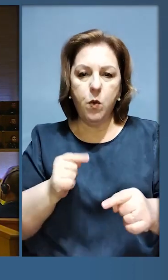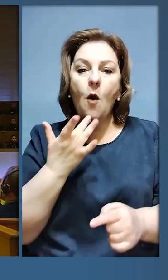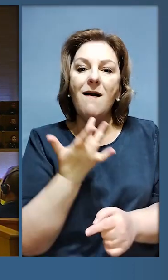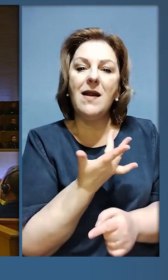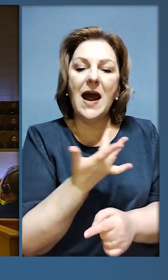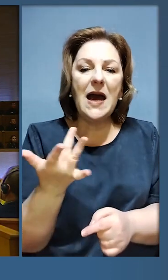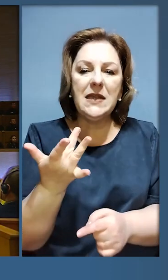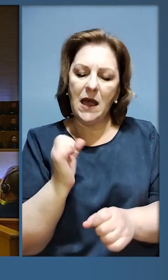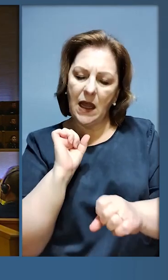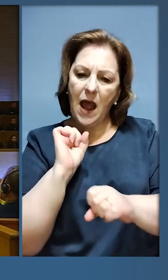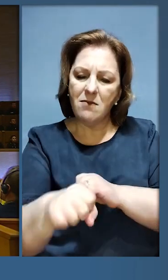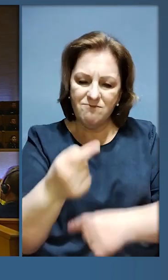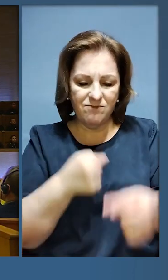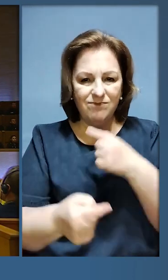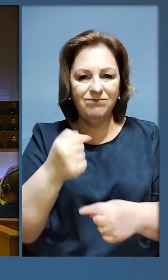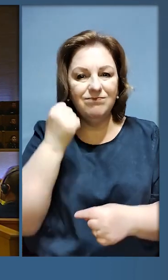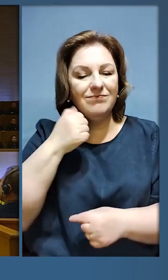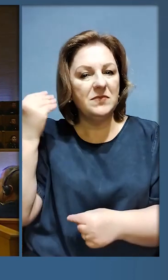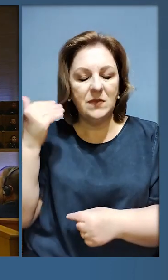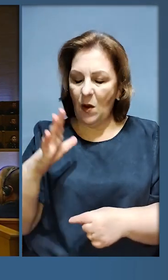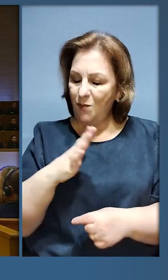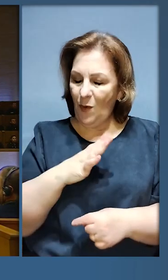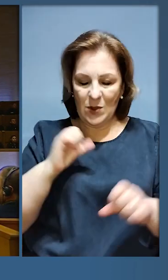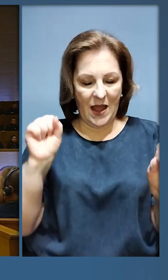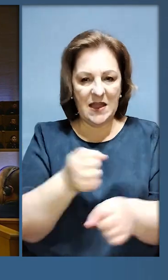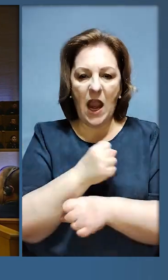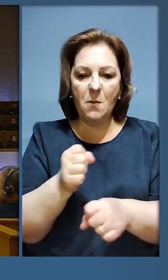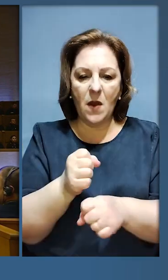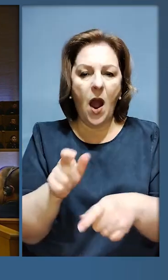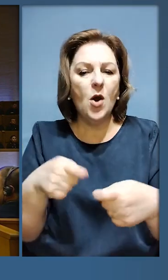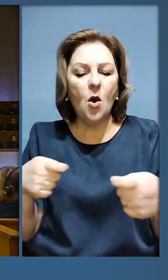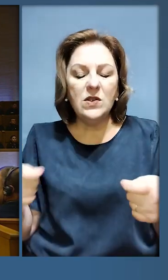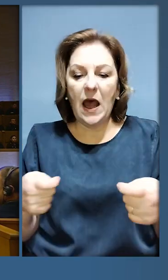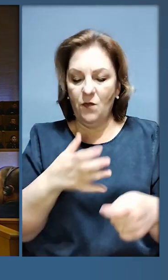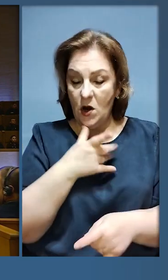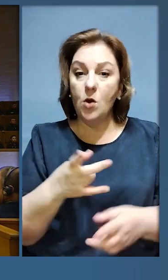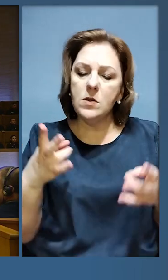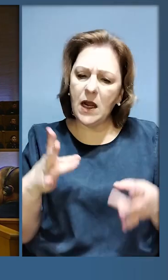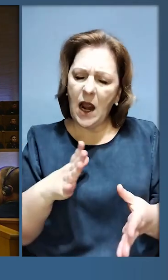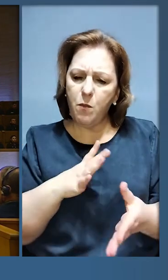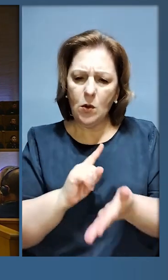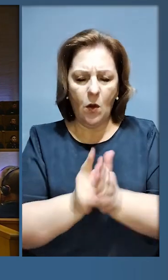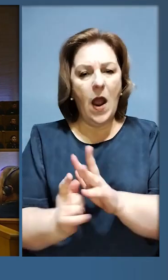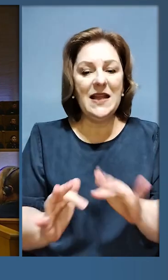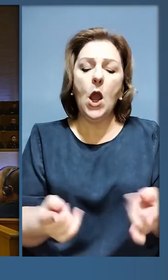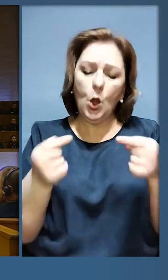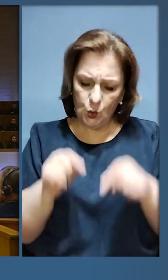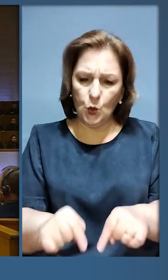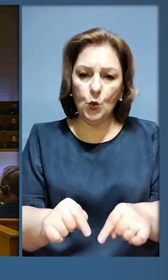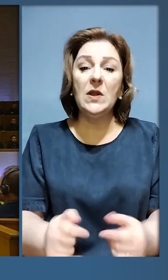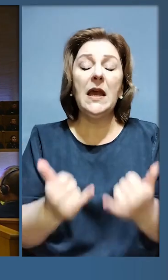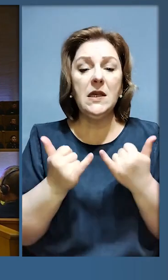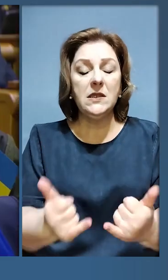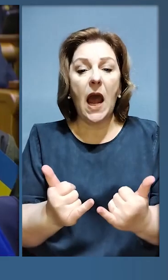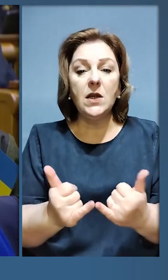національне життя проти радянського реваншу, було неможливо розтягувати це у часі. Треба було